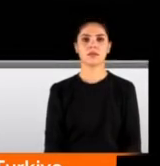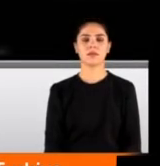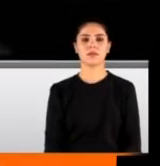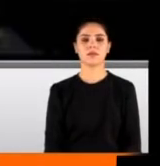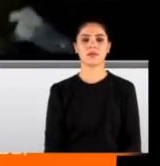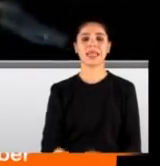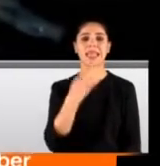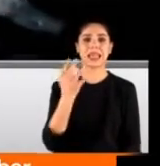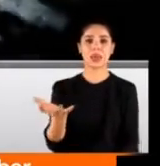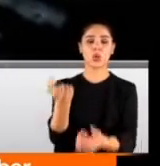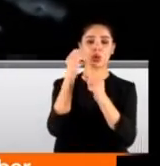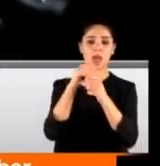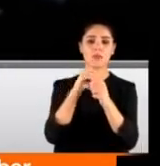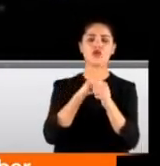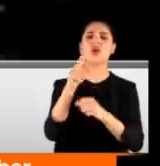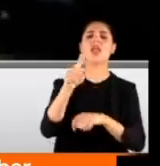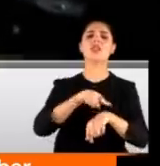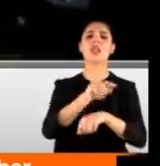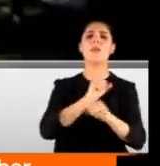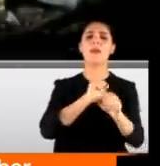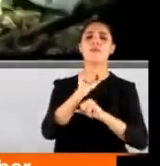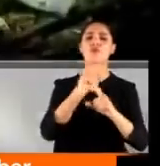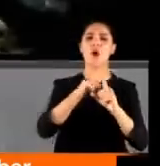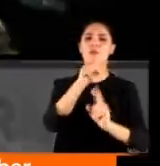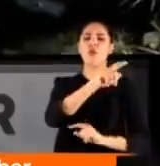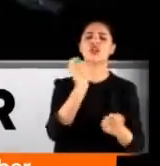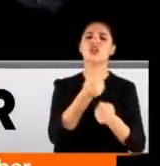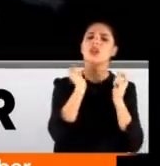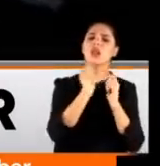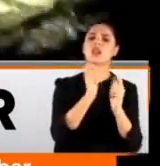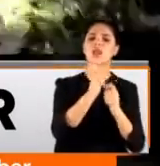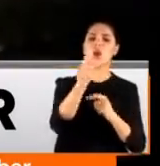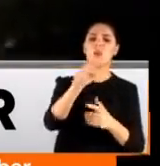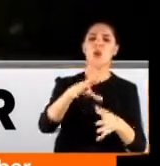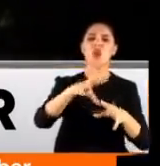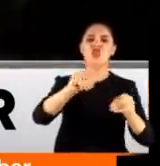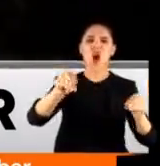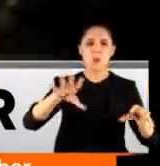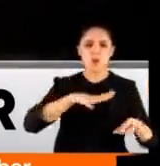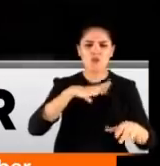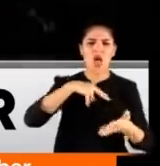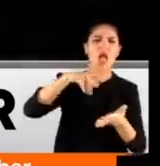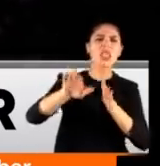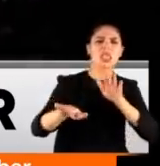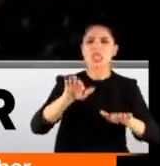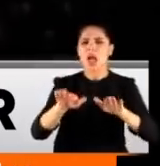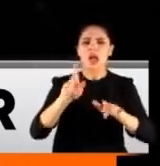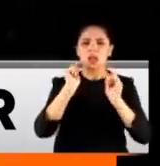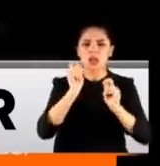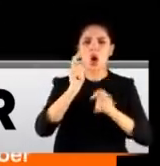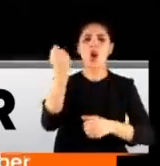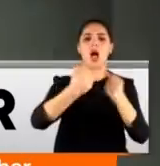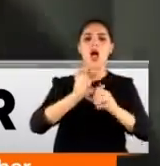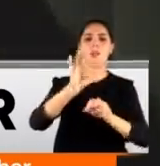Kadını kurtarmak için zaman daralıyordu ama polislerin işi de zordu. Balçık zeminde dengede durmaya çalışan polis sonunda